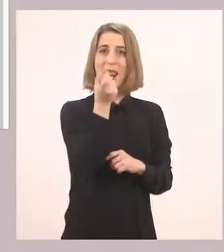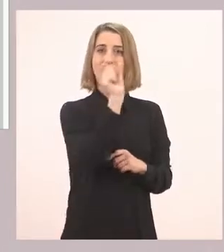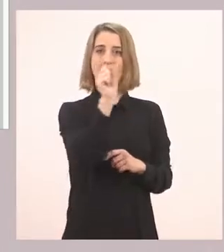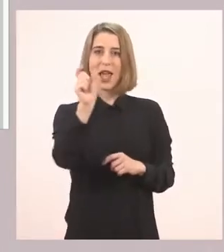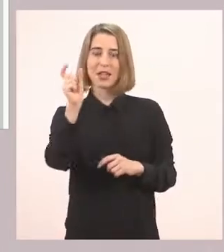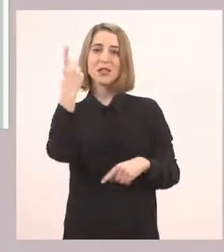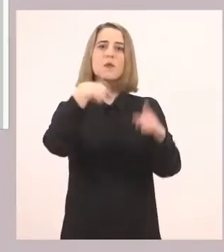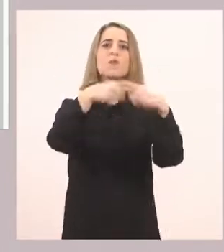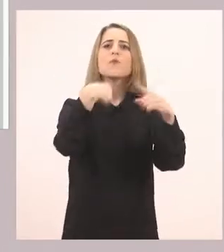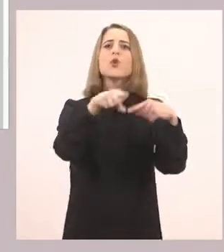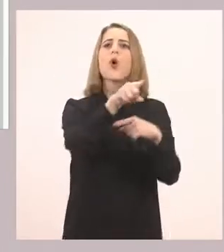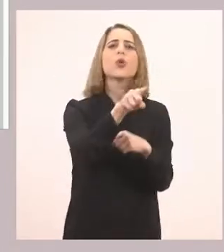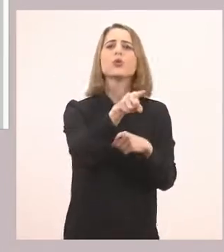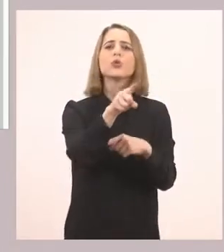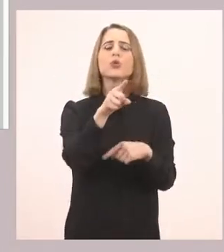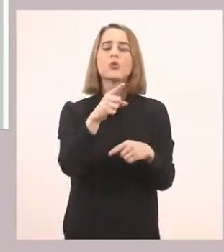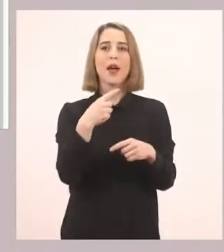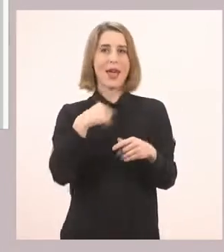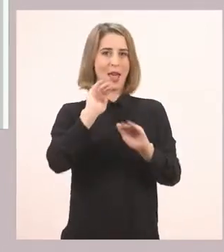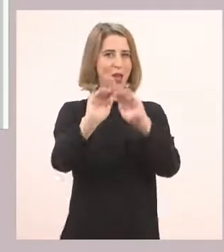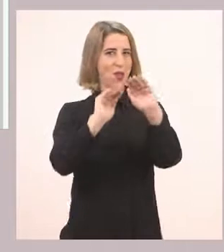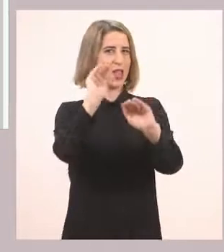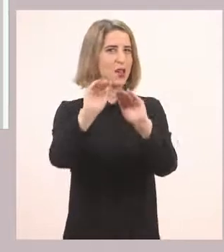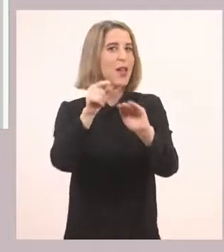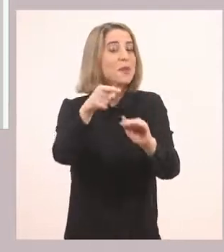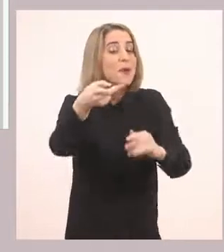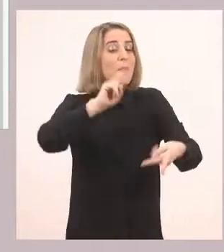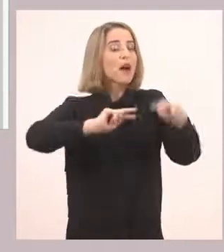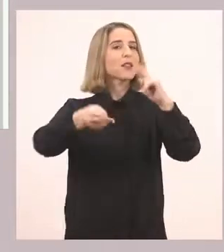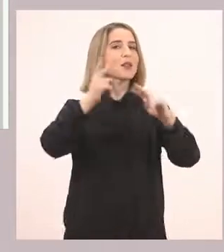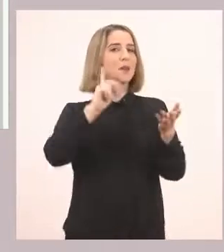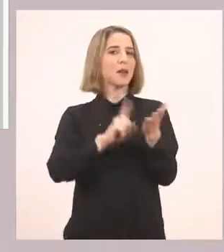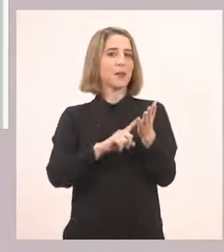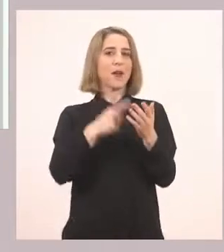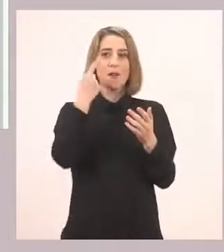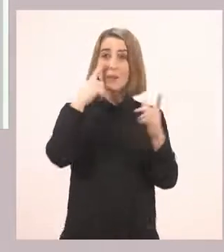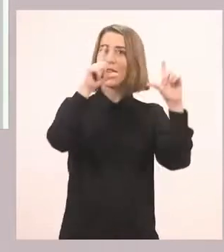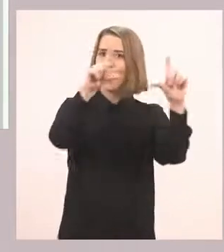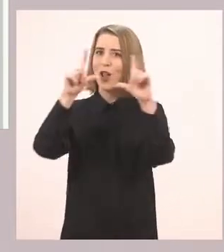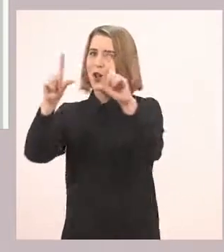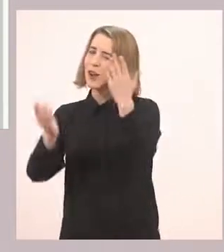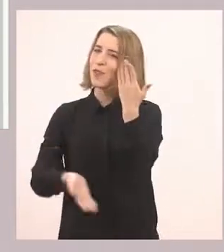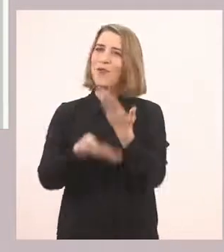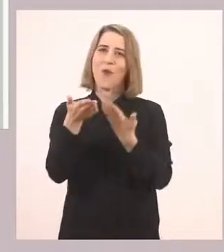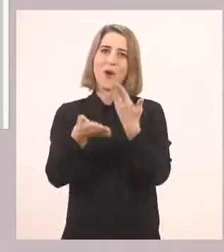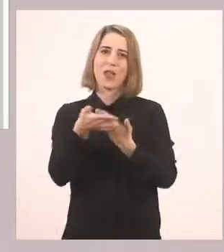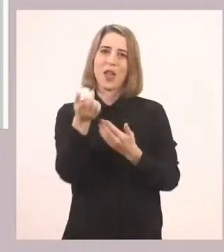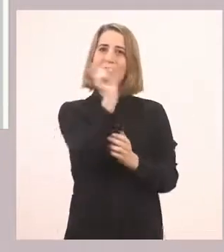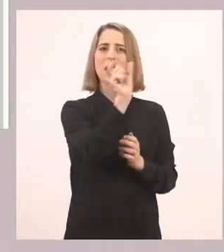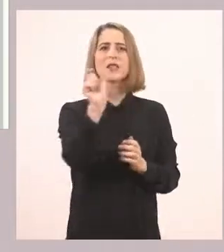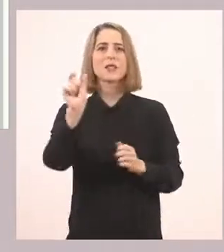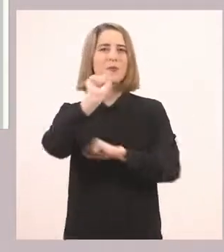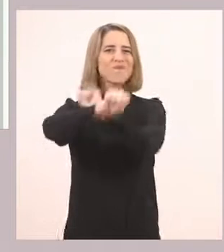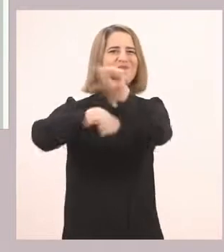ποιος κάνει τι. Μας κάνει κάποιες ερωτήσεις και πρέπει να απαντήσουμε. Έχει τις εικονίτσες δίπλα που μας βοηθούν. Πάμε να